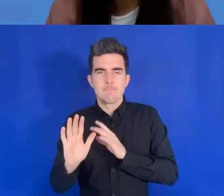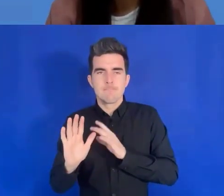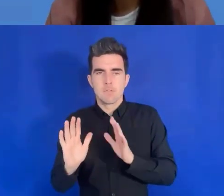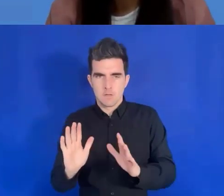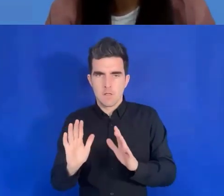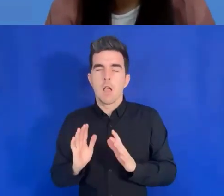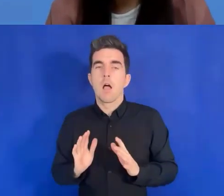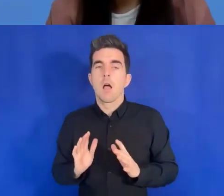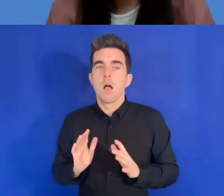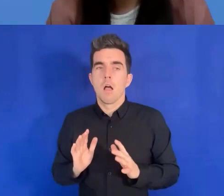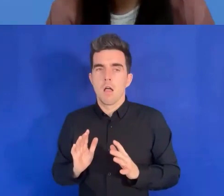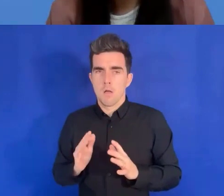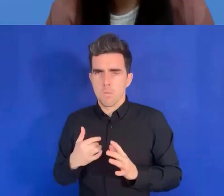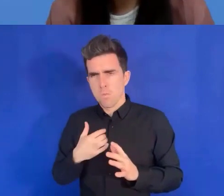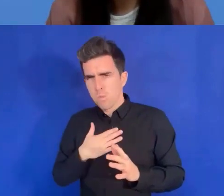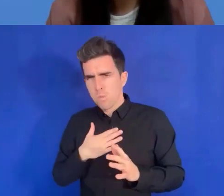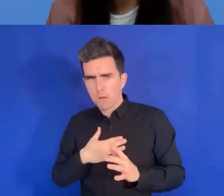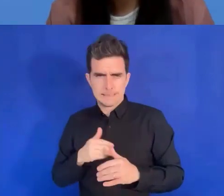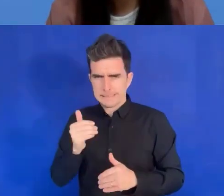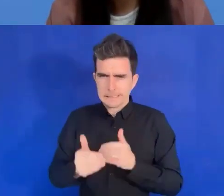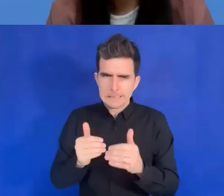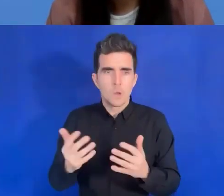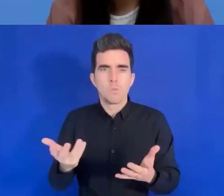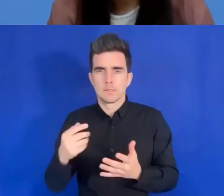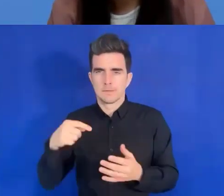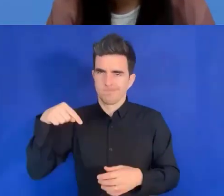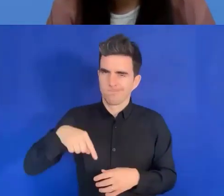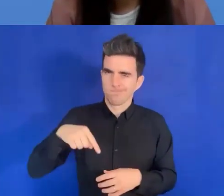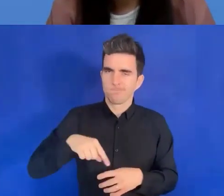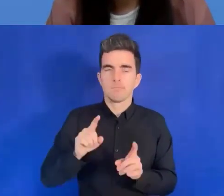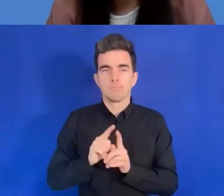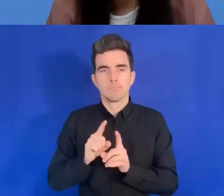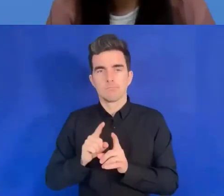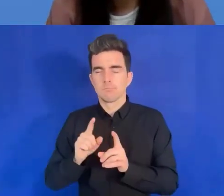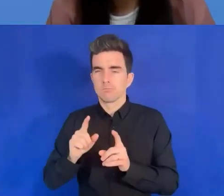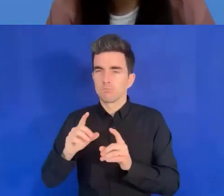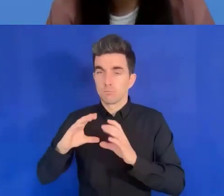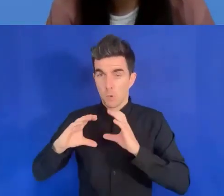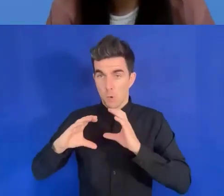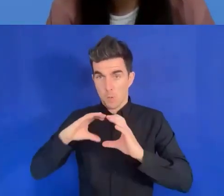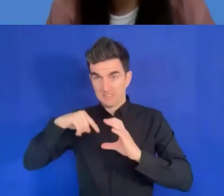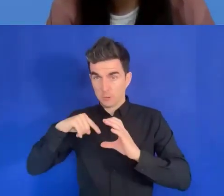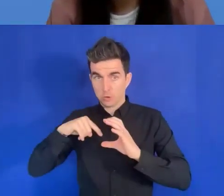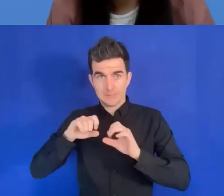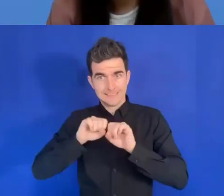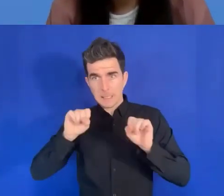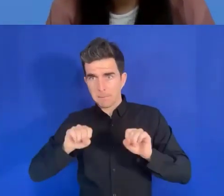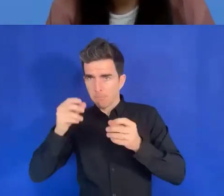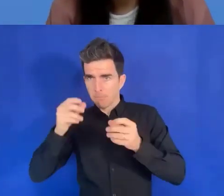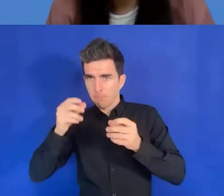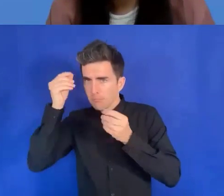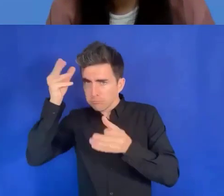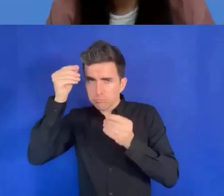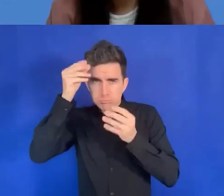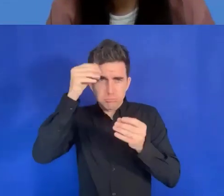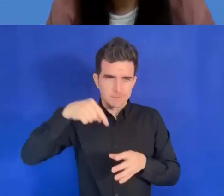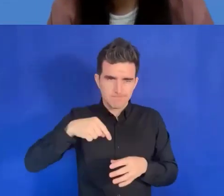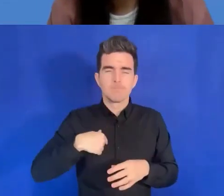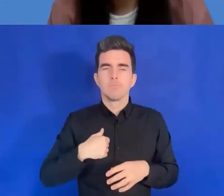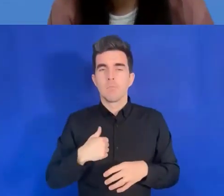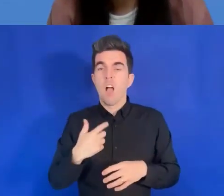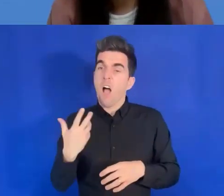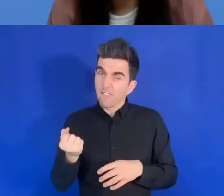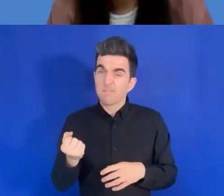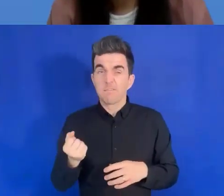une communication générale pour l'ensemble de la société. Nous parlons de nos craintes, nous parlons de nos priorités